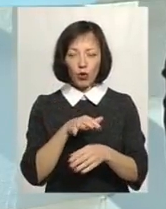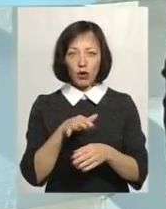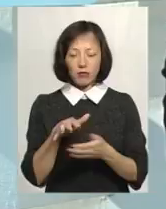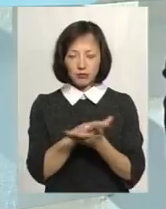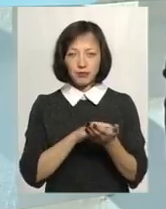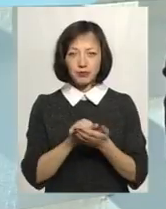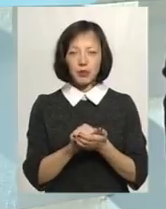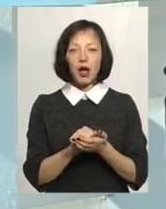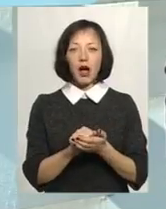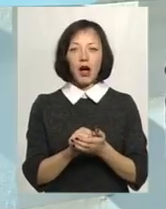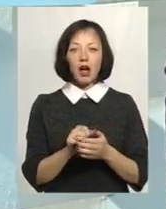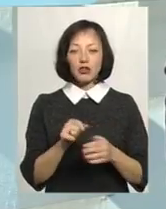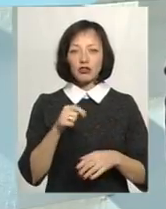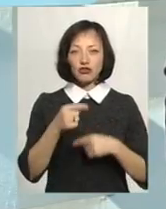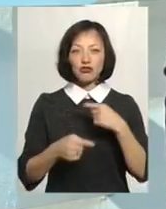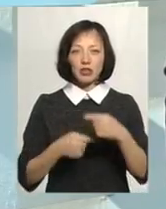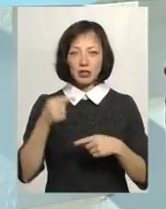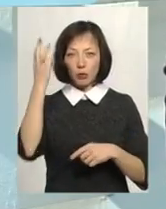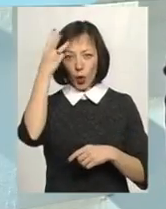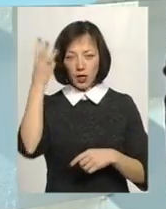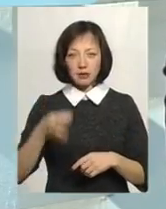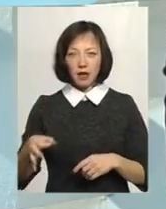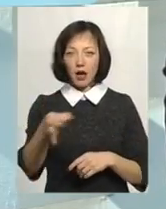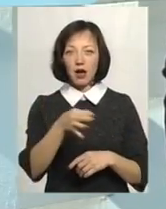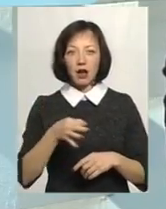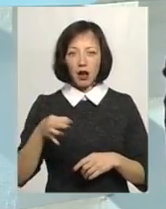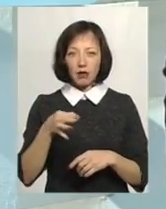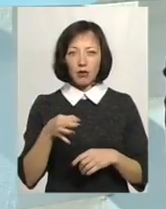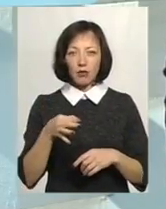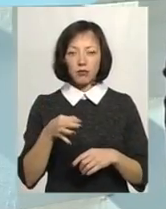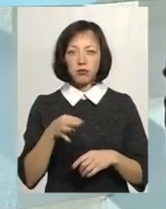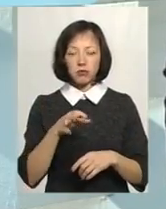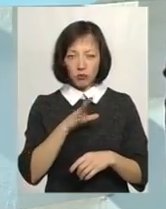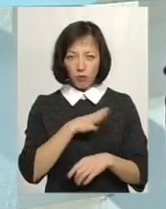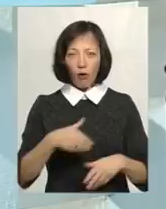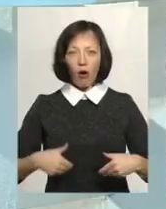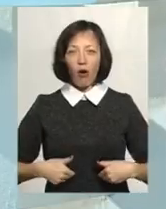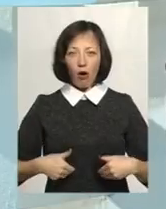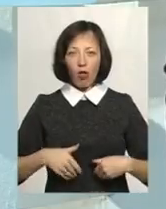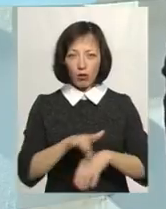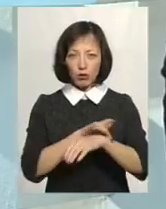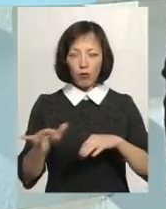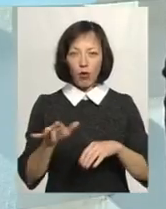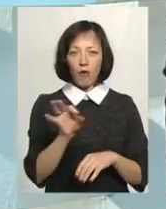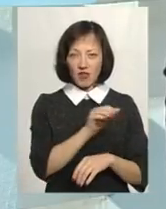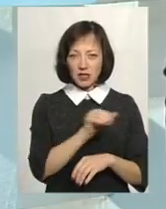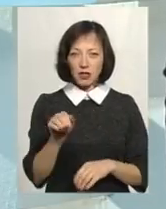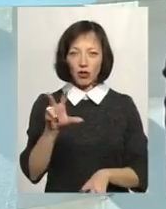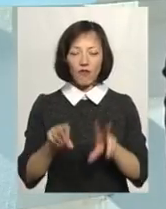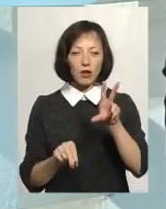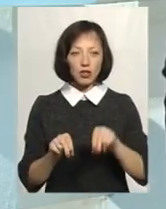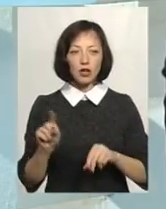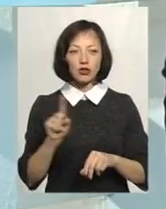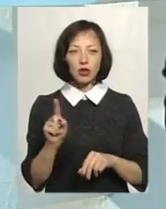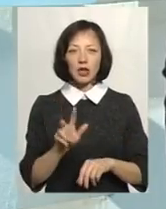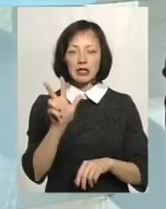не говорив, але через Подільський край пройшовся Голодомор. офіційно вважається, що